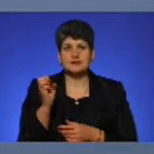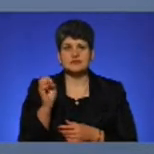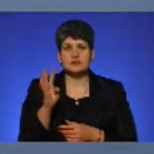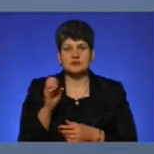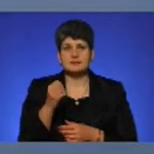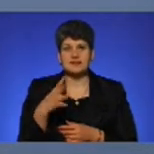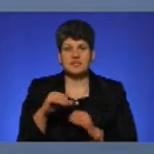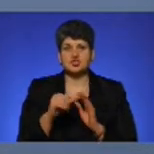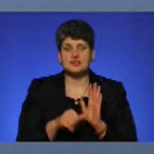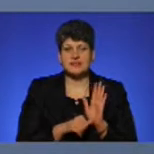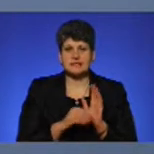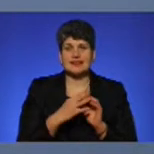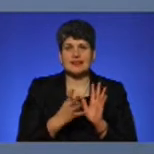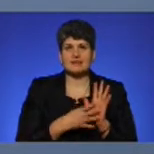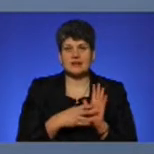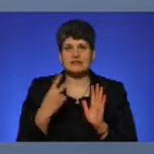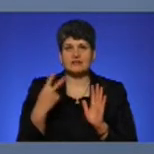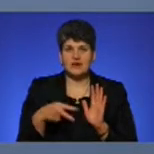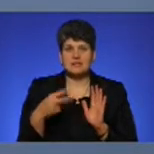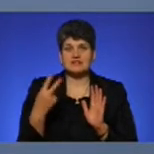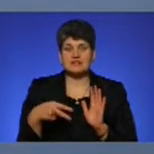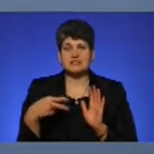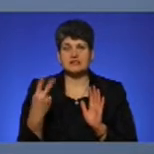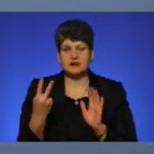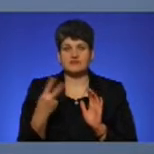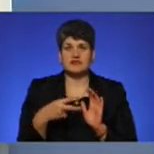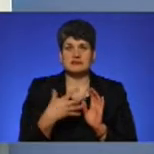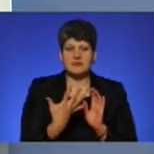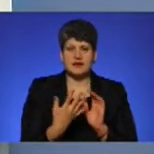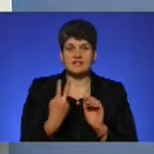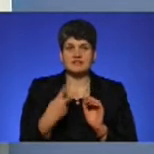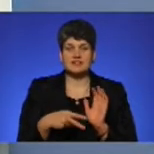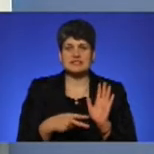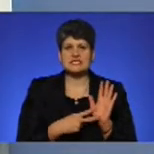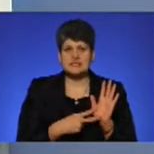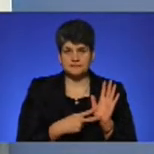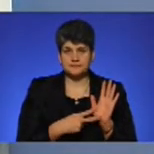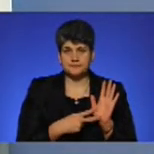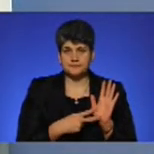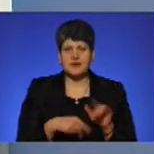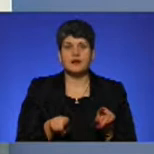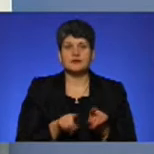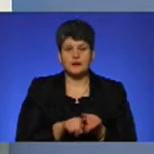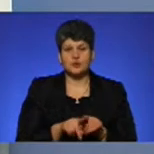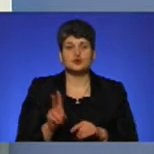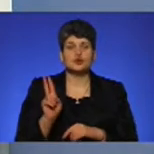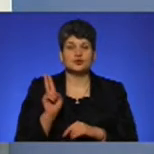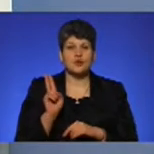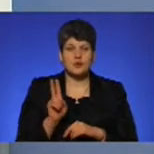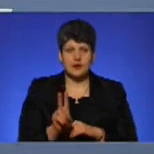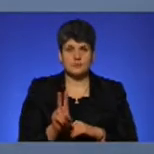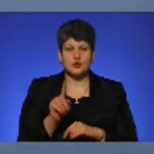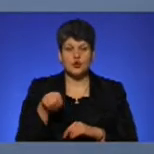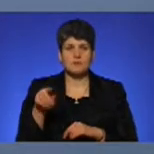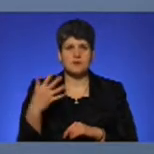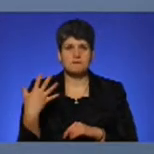15, 16, 19, 20, 22, 25 і 27, а також тролейбусні маршрути номер